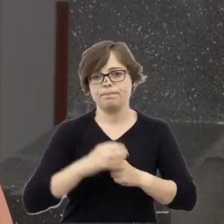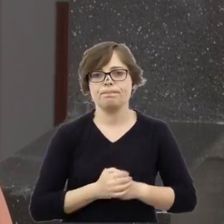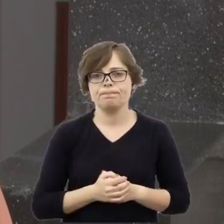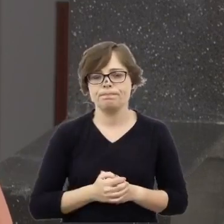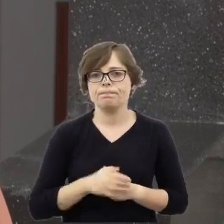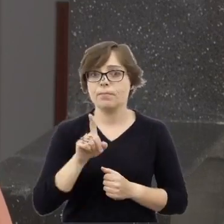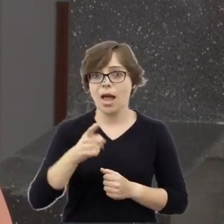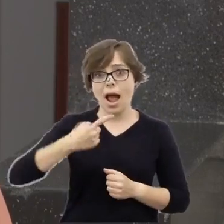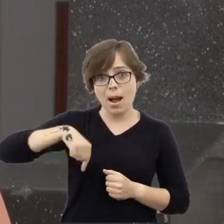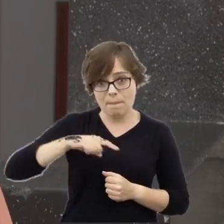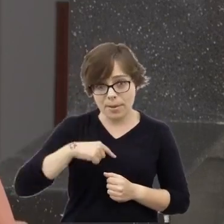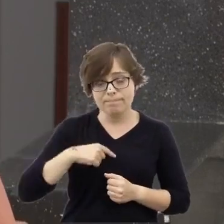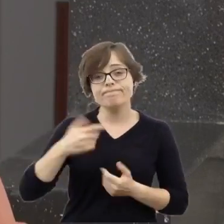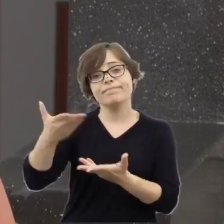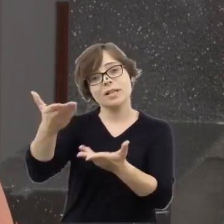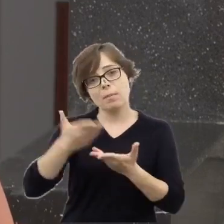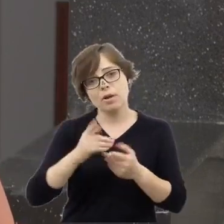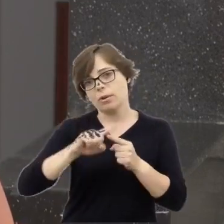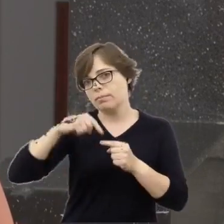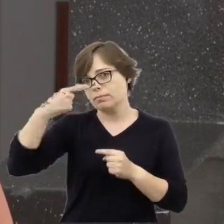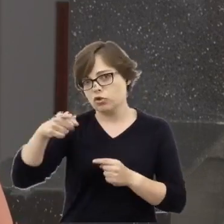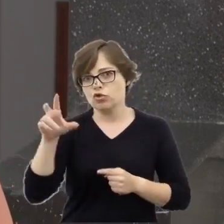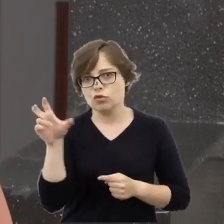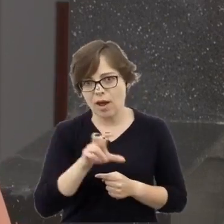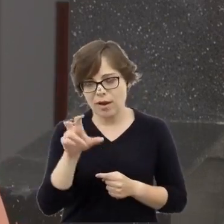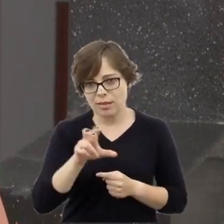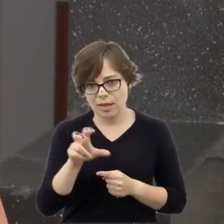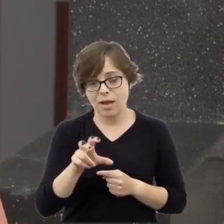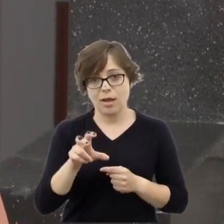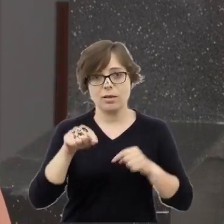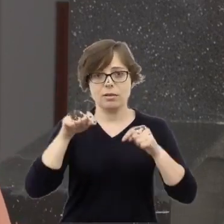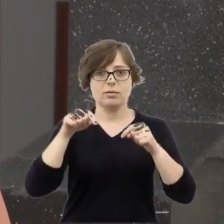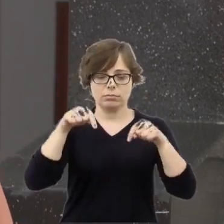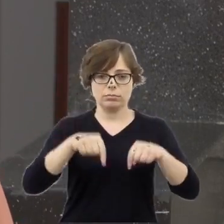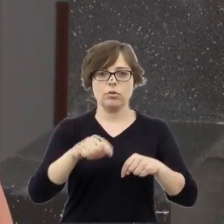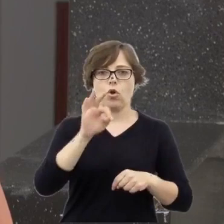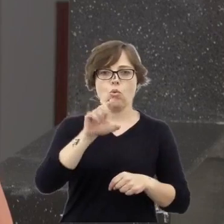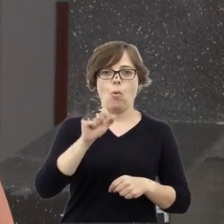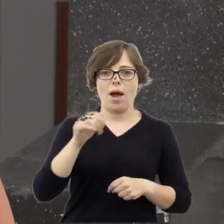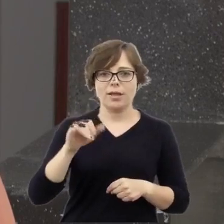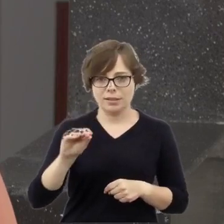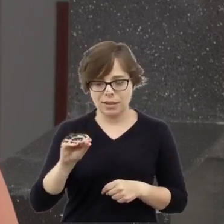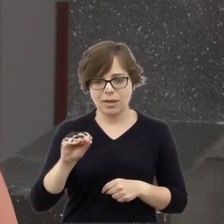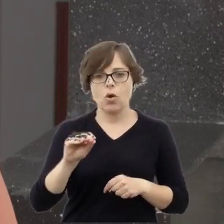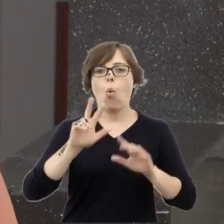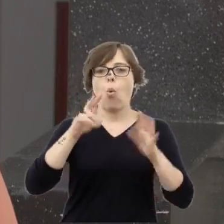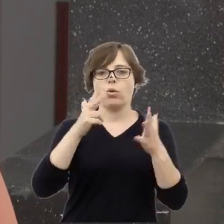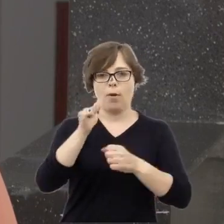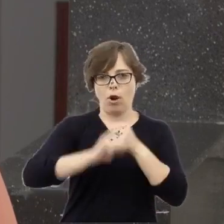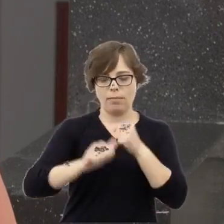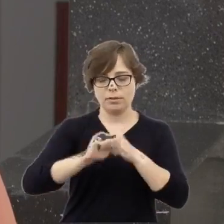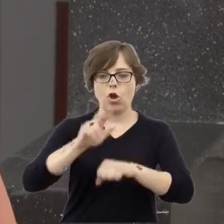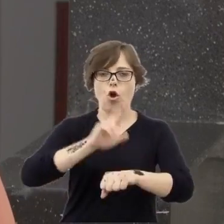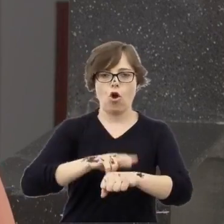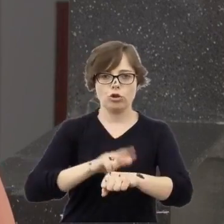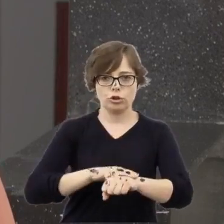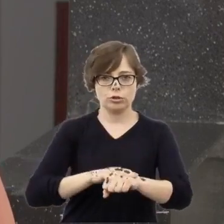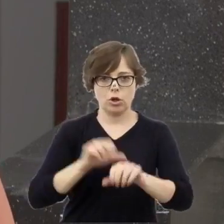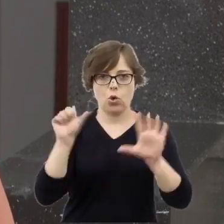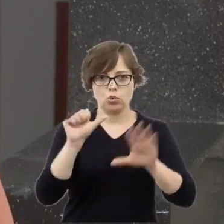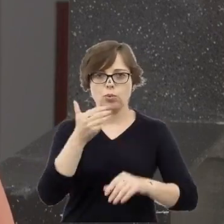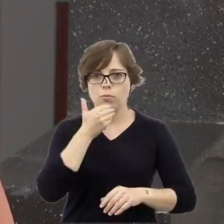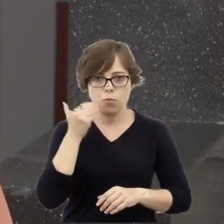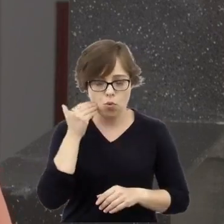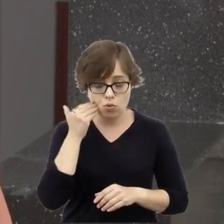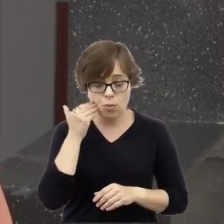my zapraszamy Państwa na kolejny czwartek na Tłumackiem 8 lipca o godzinie 18, w